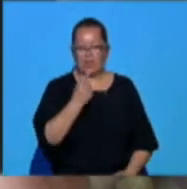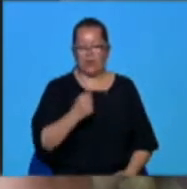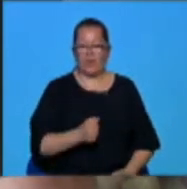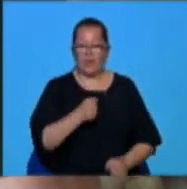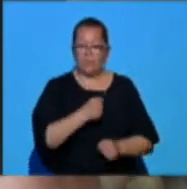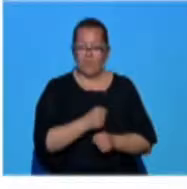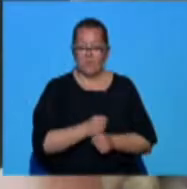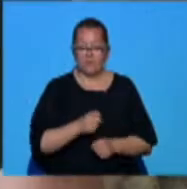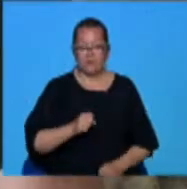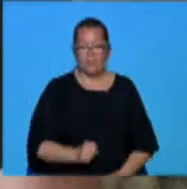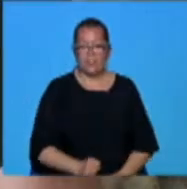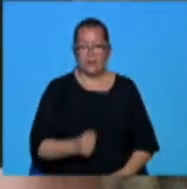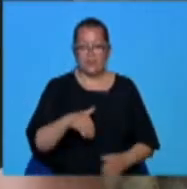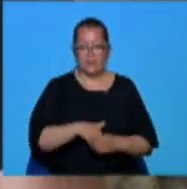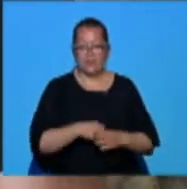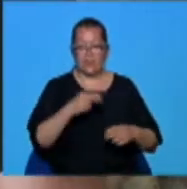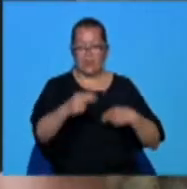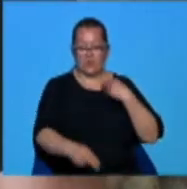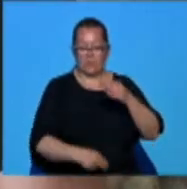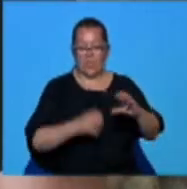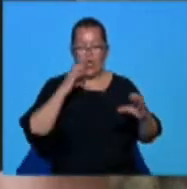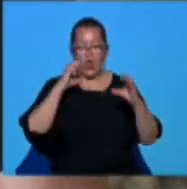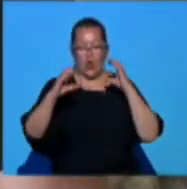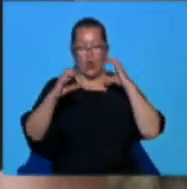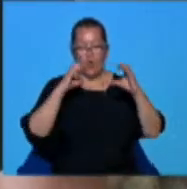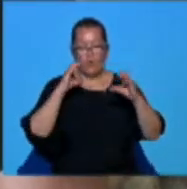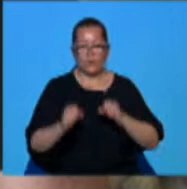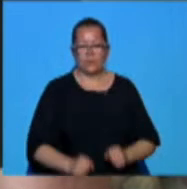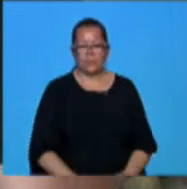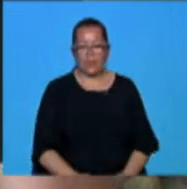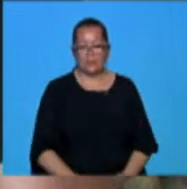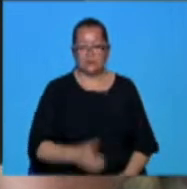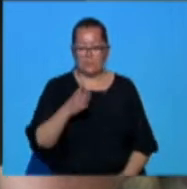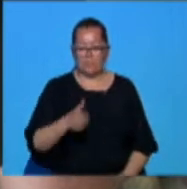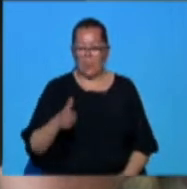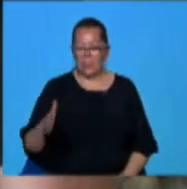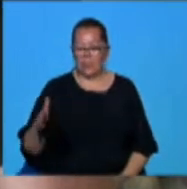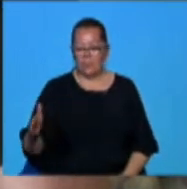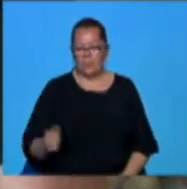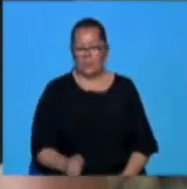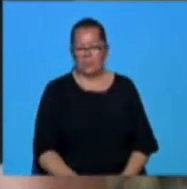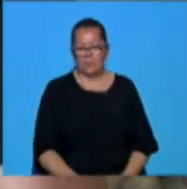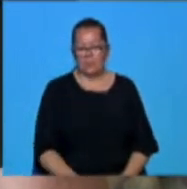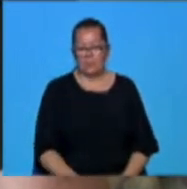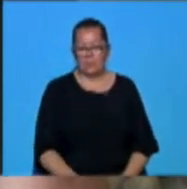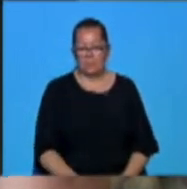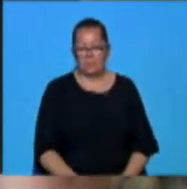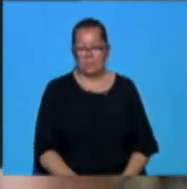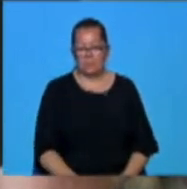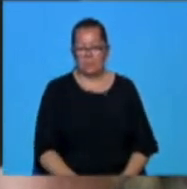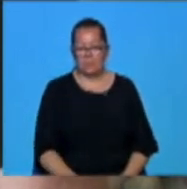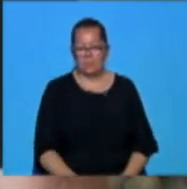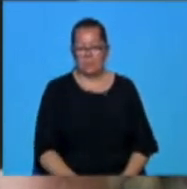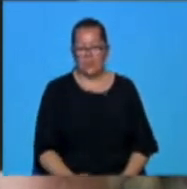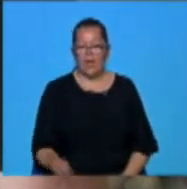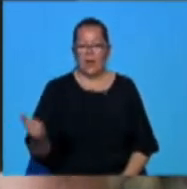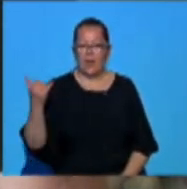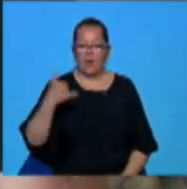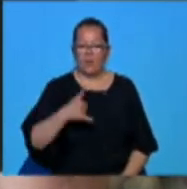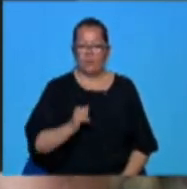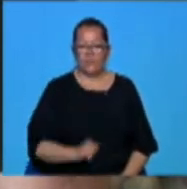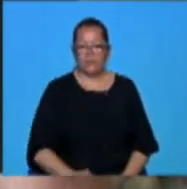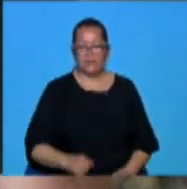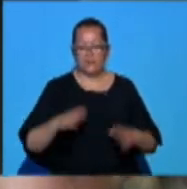ei în lume. Colaborații destul de des cu ei ne vizitează, vin în Craiova? Ei au venit